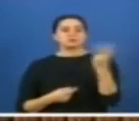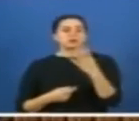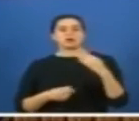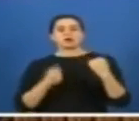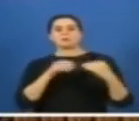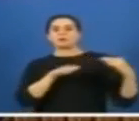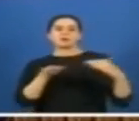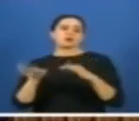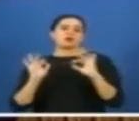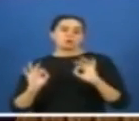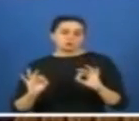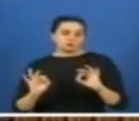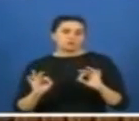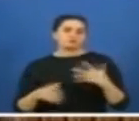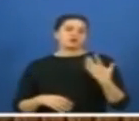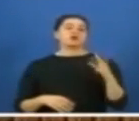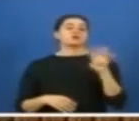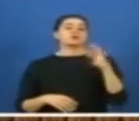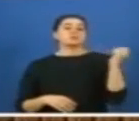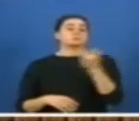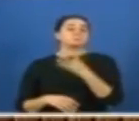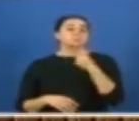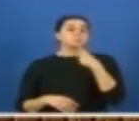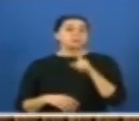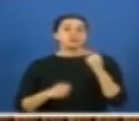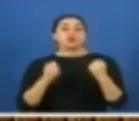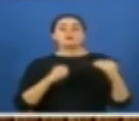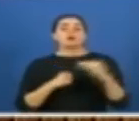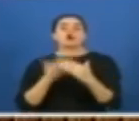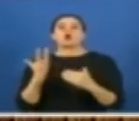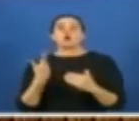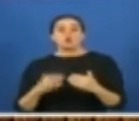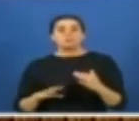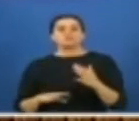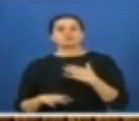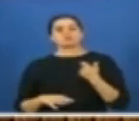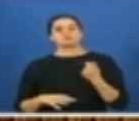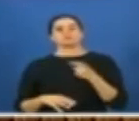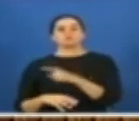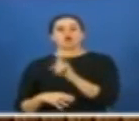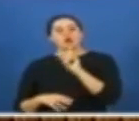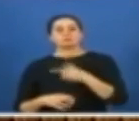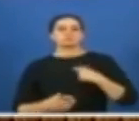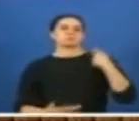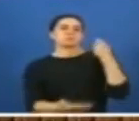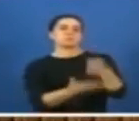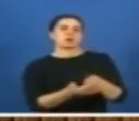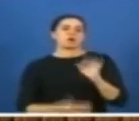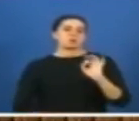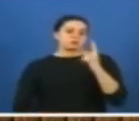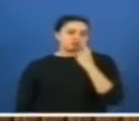ben kırk bin araç üzerinden yılda beş yüz on bir milyon dolar para vereceğim size dedi.